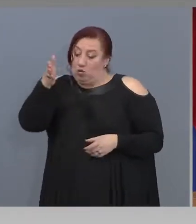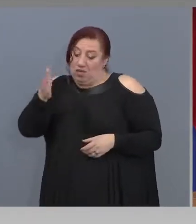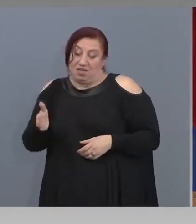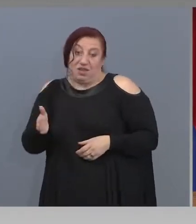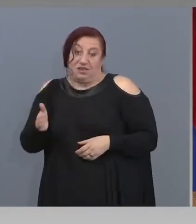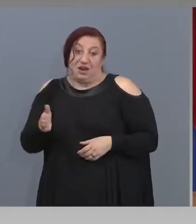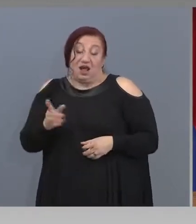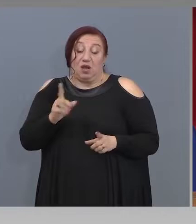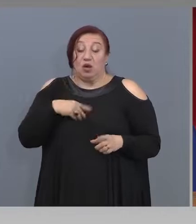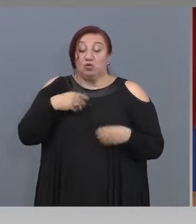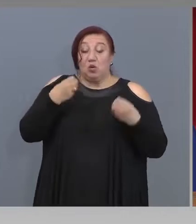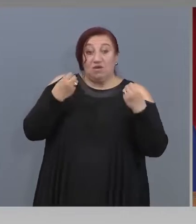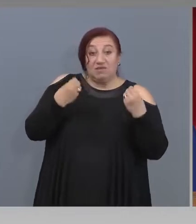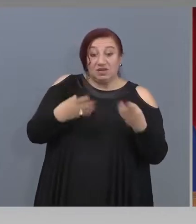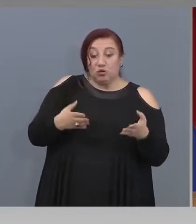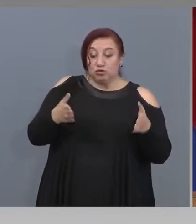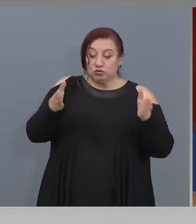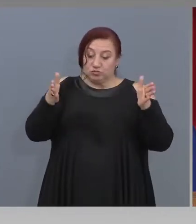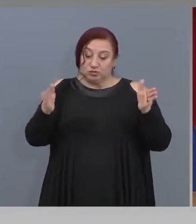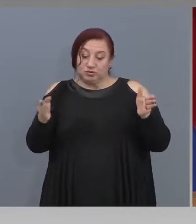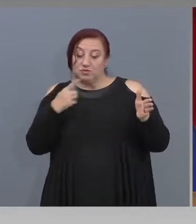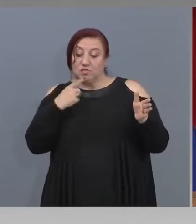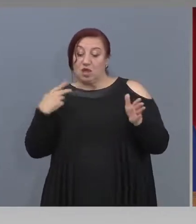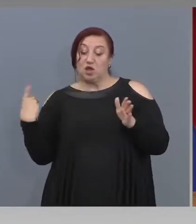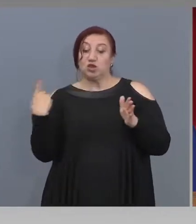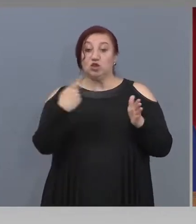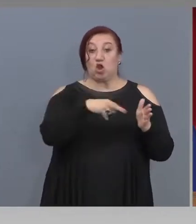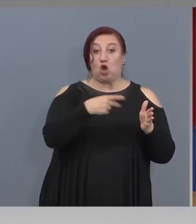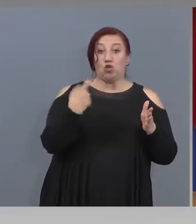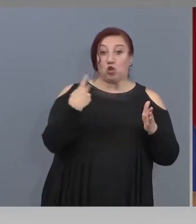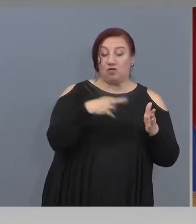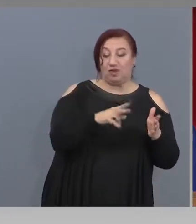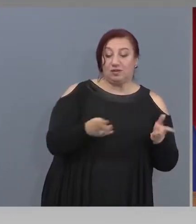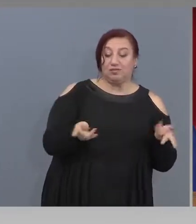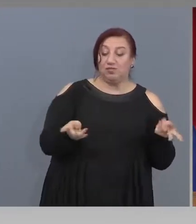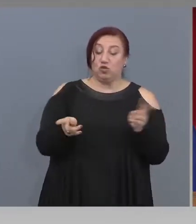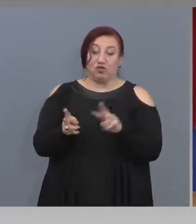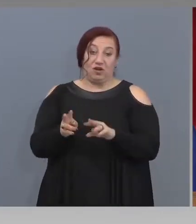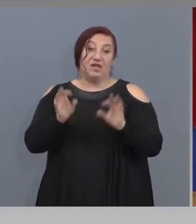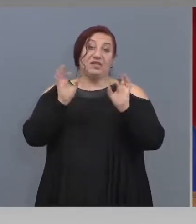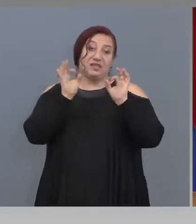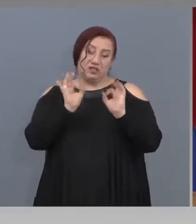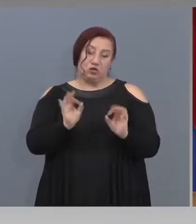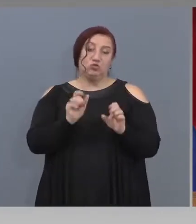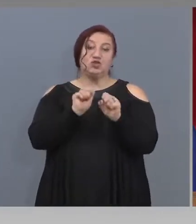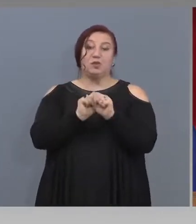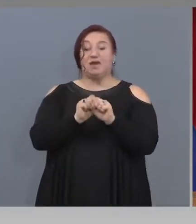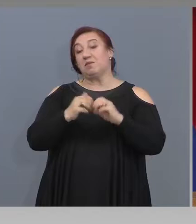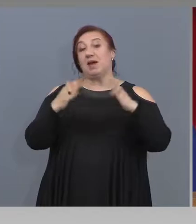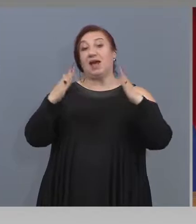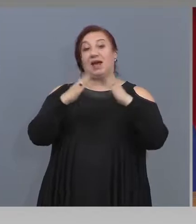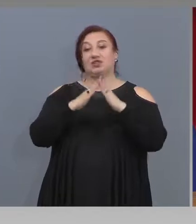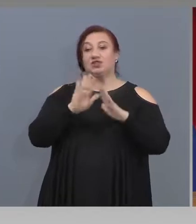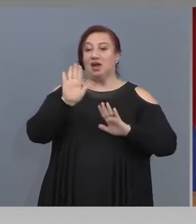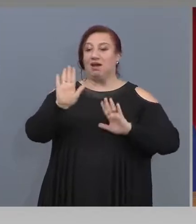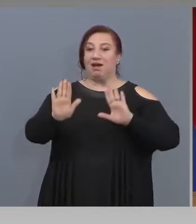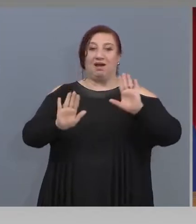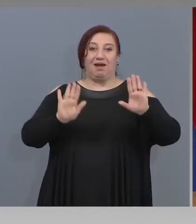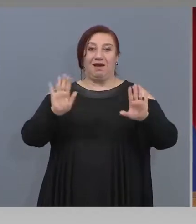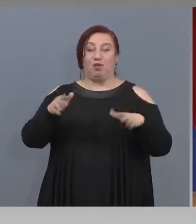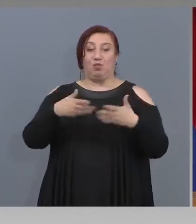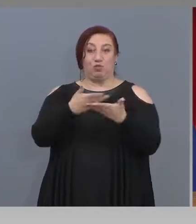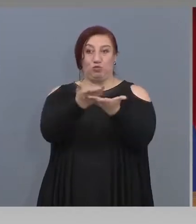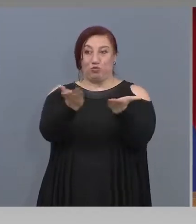Когато стане възможно някакво договеряне с собствениците, със сигурност ще има къща музей и тя със сигурност ще може да се ползва и за съвременни